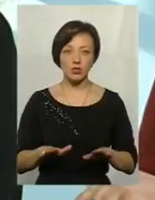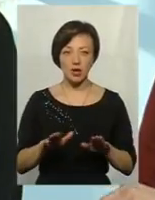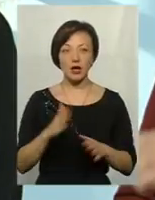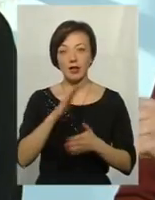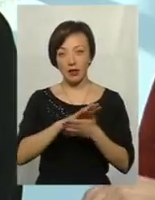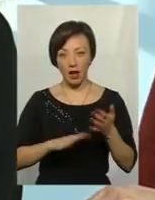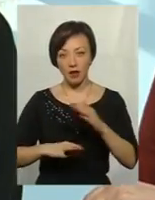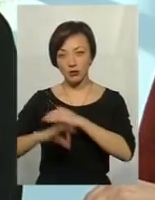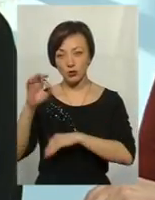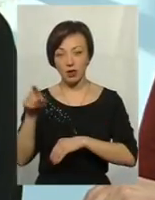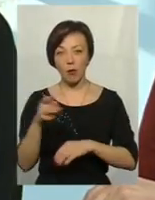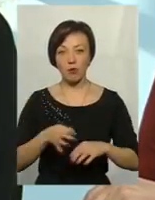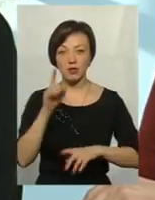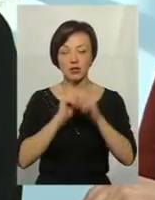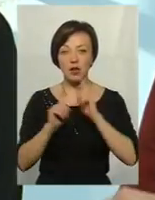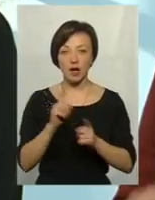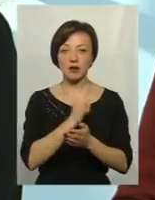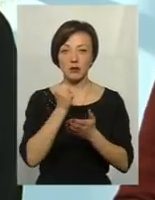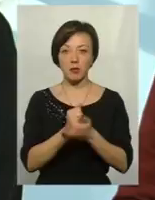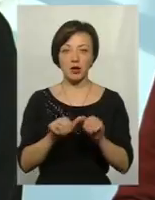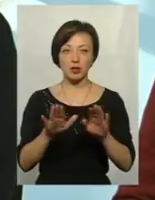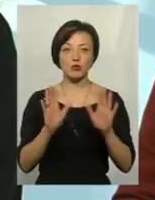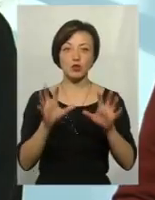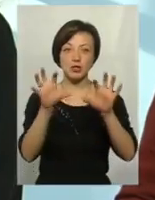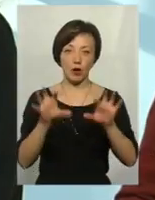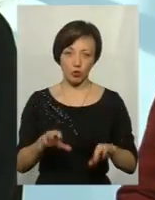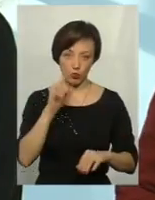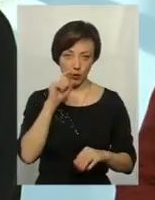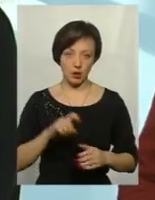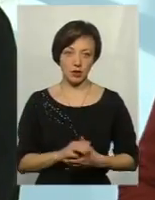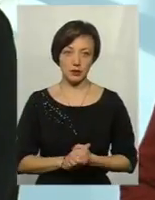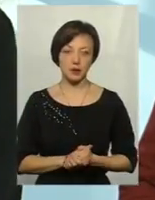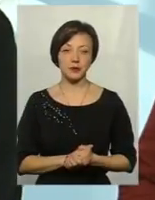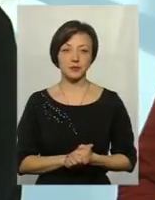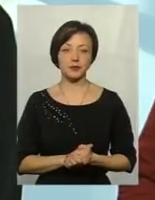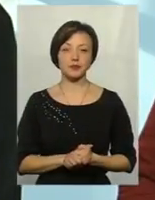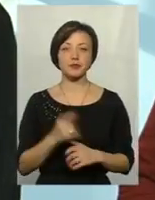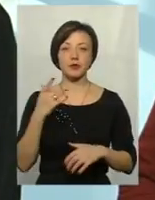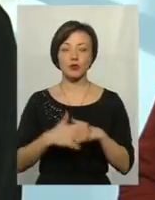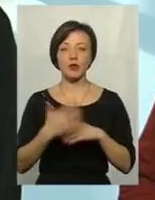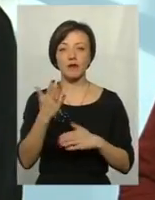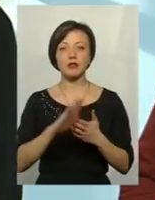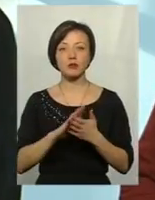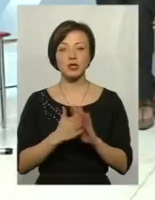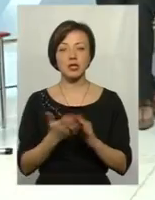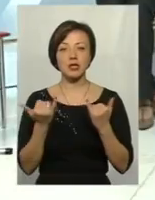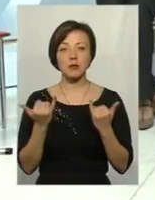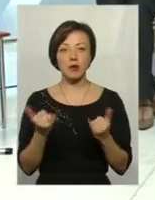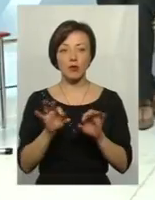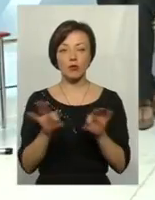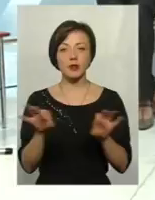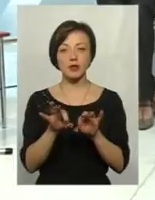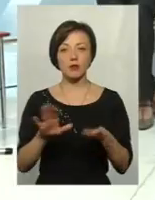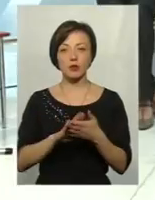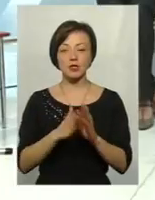тенденція на Схід. Будуть там обласні ради приміняти відповідні рішення. Буде закон України. Зрозуміла ваша позиція. А тепер в коментарі